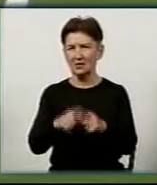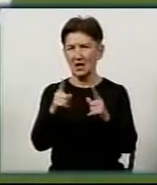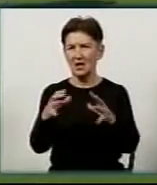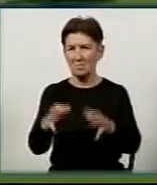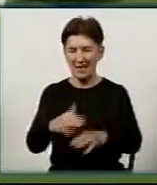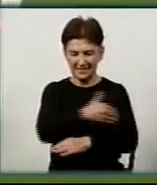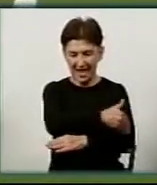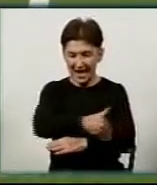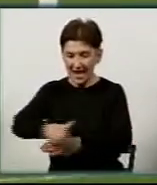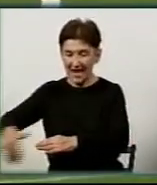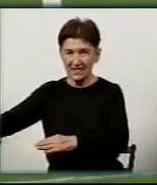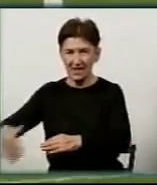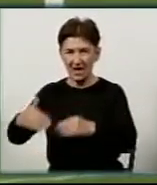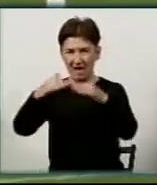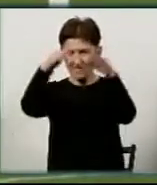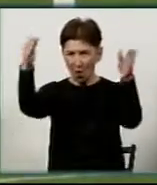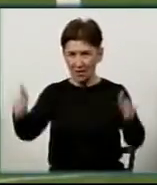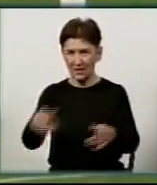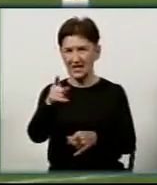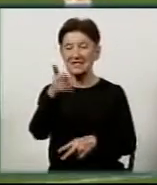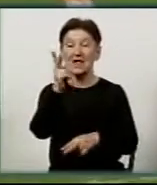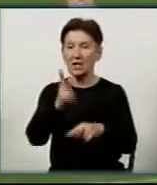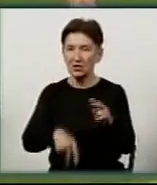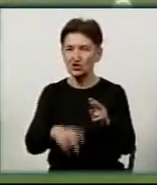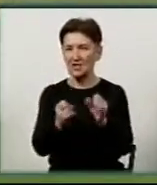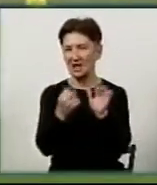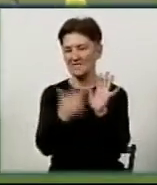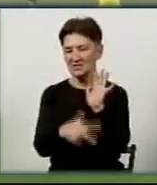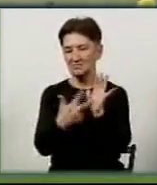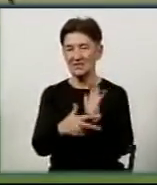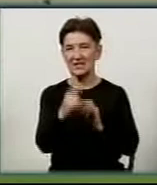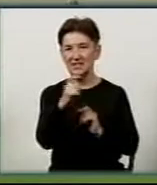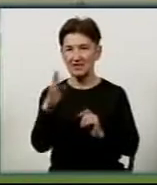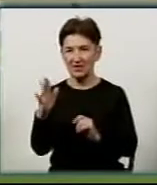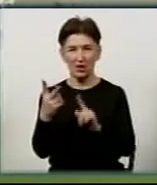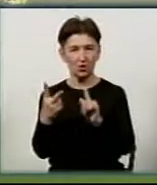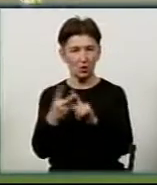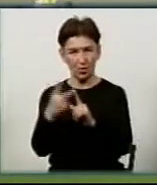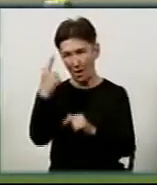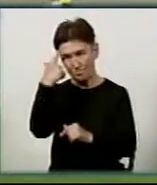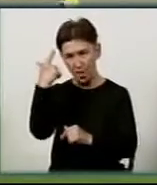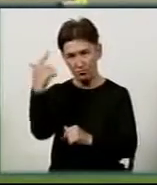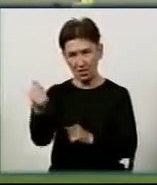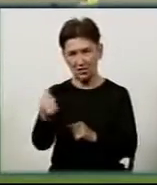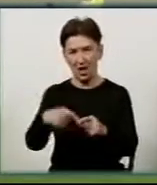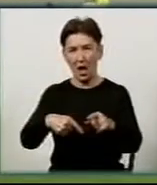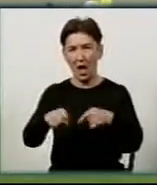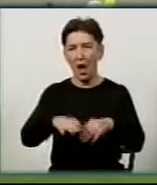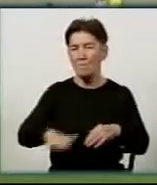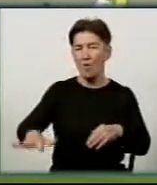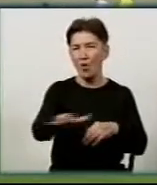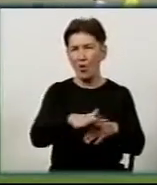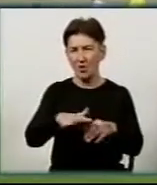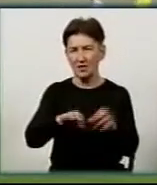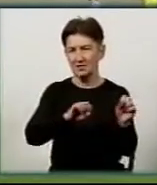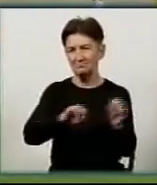лінії воріт. Завершувала гру зірка в 10-х. На 80-й хвилині за друге попередження поле залишив Олександр Маткобожик.